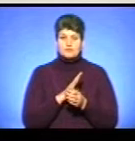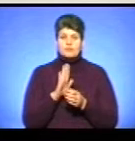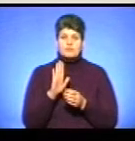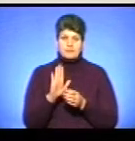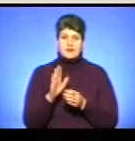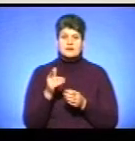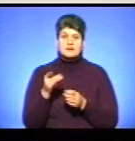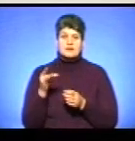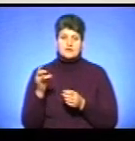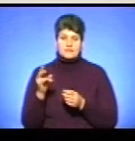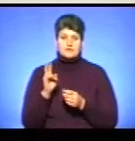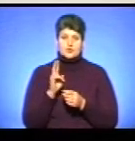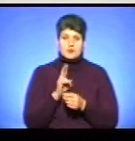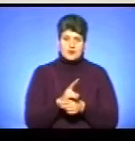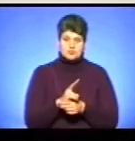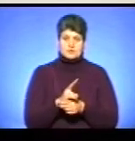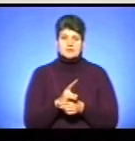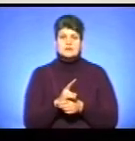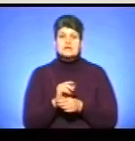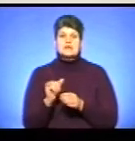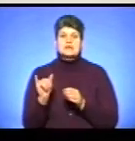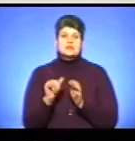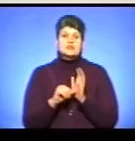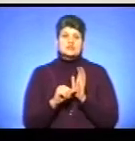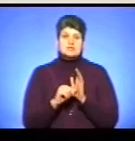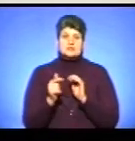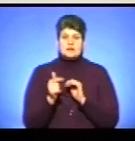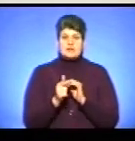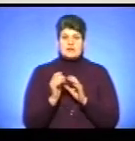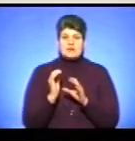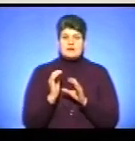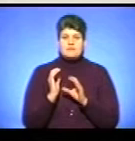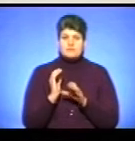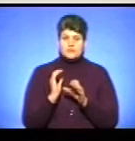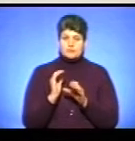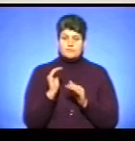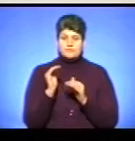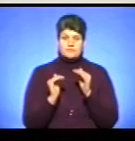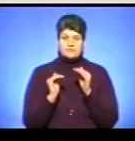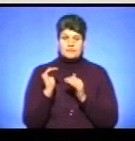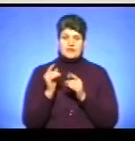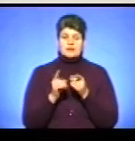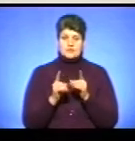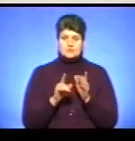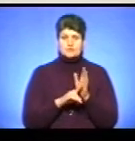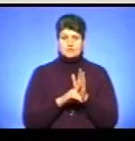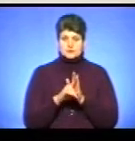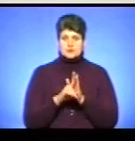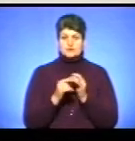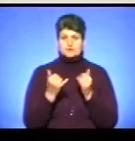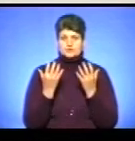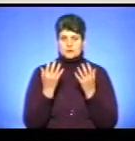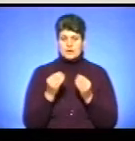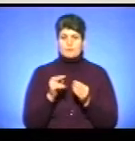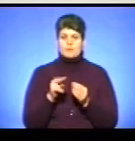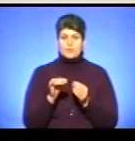гривень в тролейбусах і 6 гривень в автобусах. Диференція ця дійсно вступила з сьогоднішнього дня по